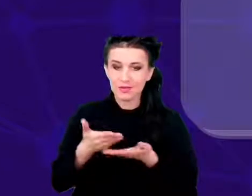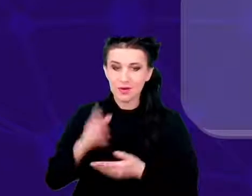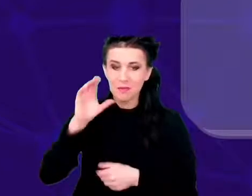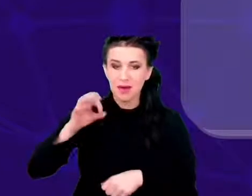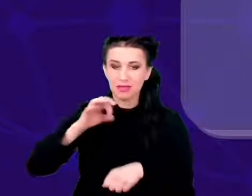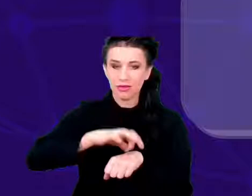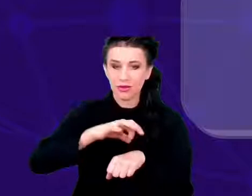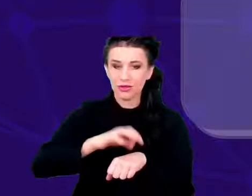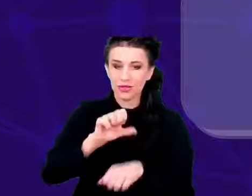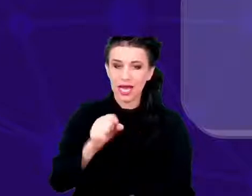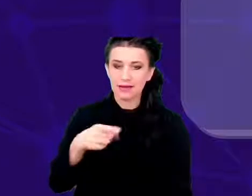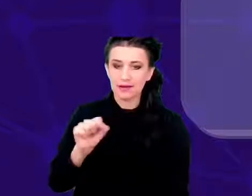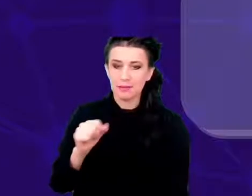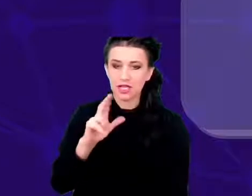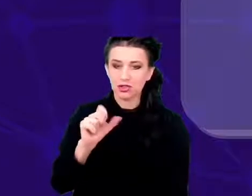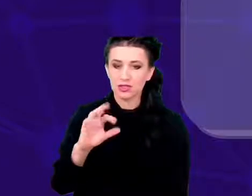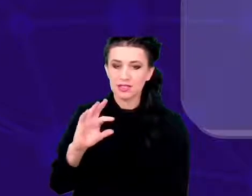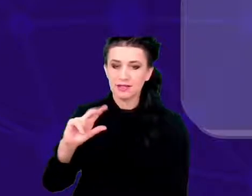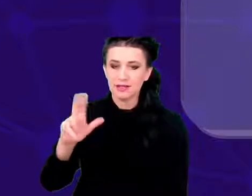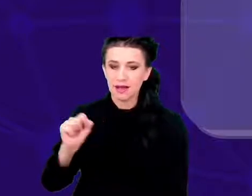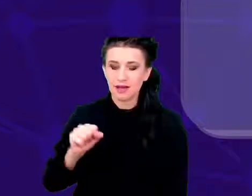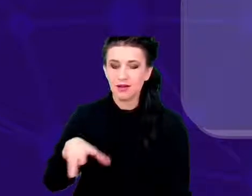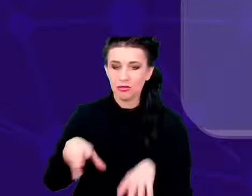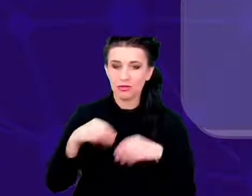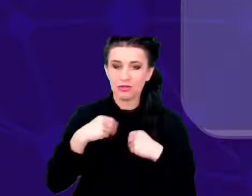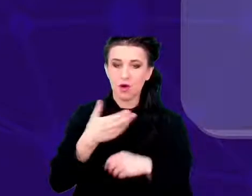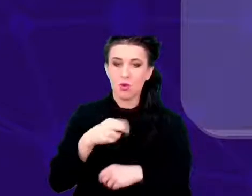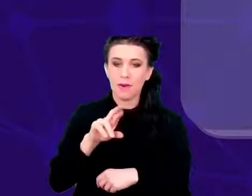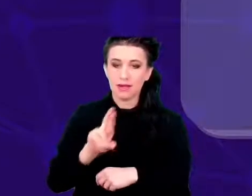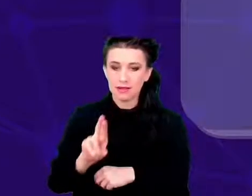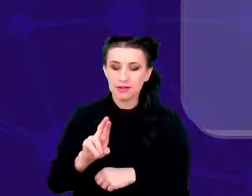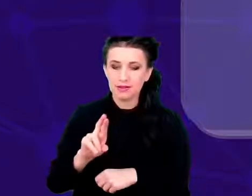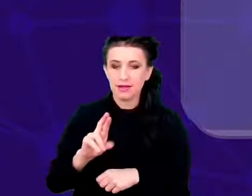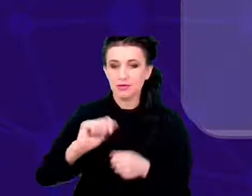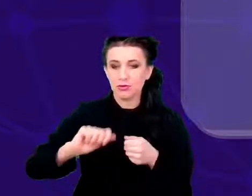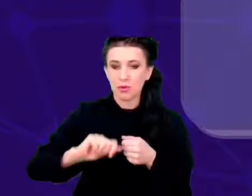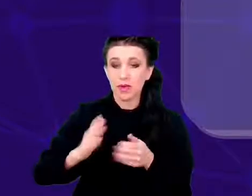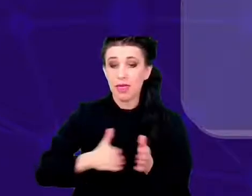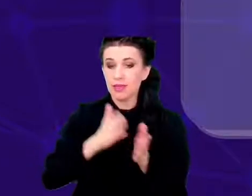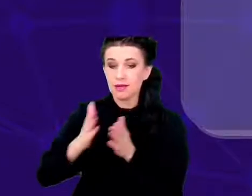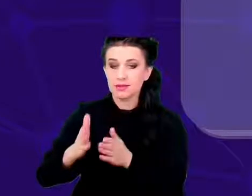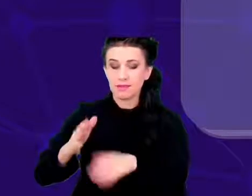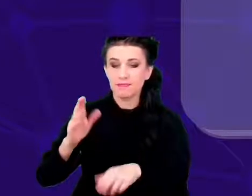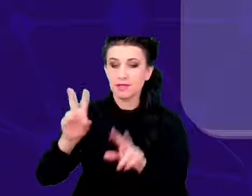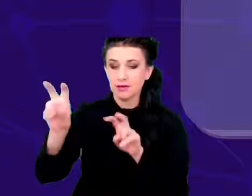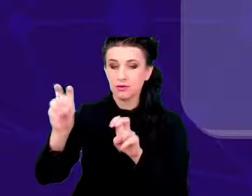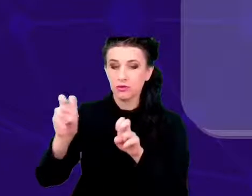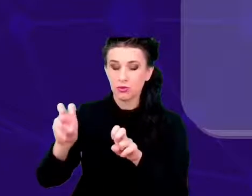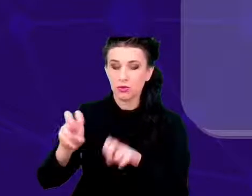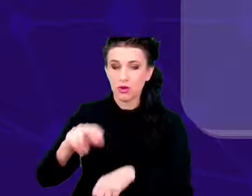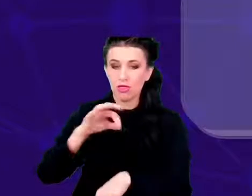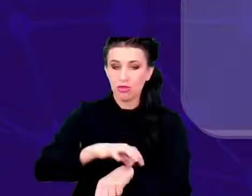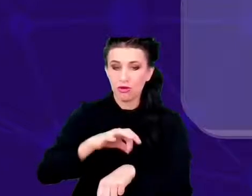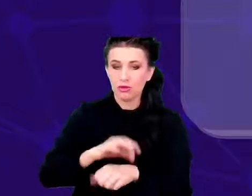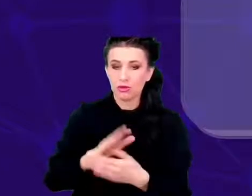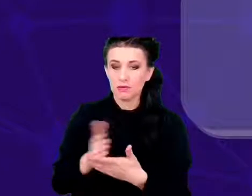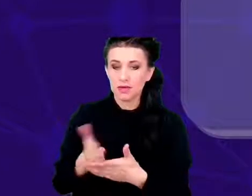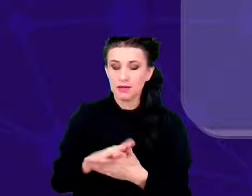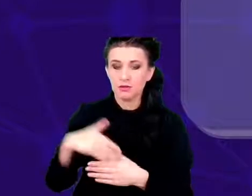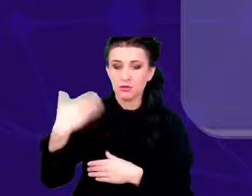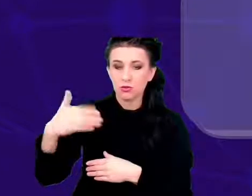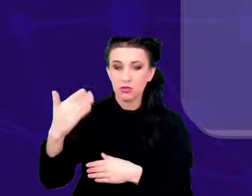Przestyjaka, który uzyskał stopień magistra, a następnie tytuł doktora na Międzyuczynianym Wydziale